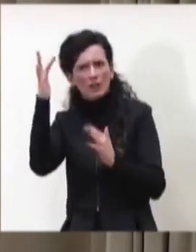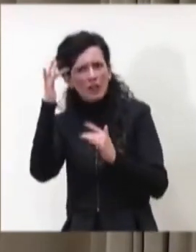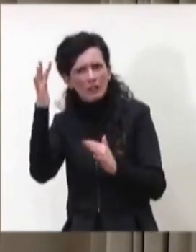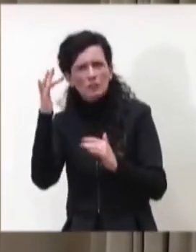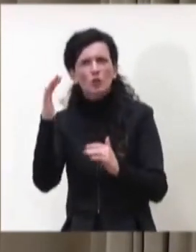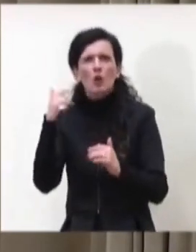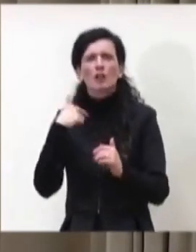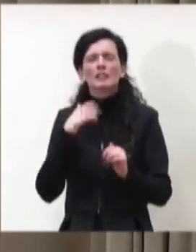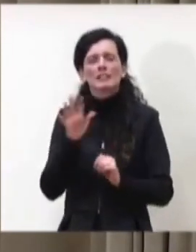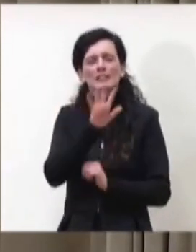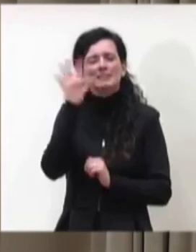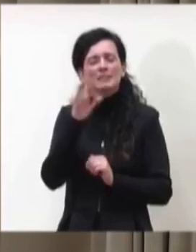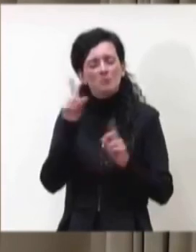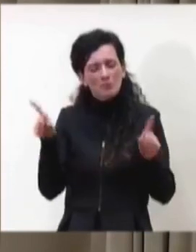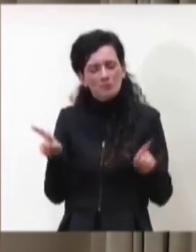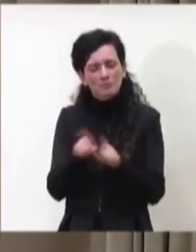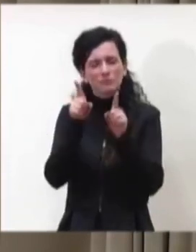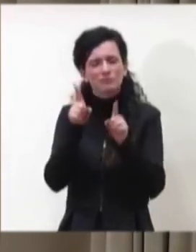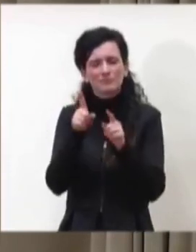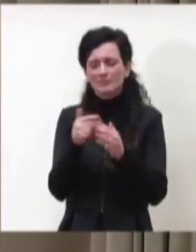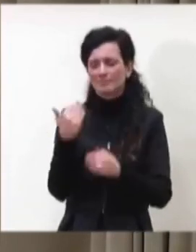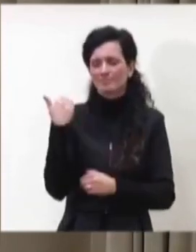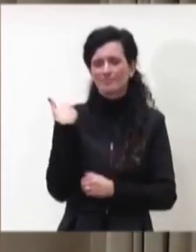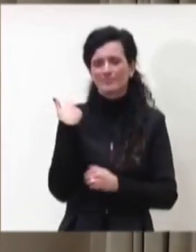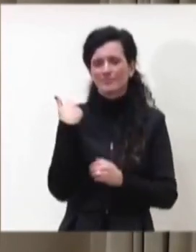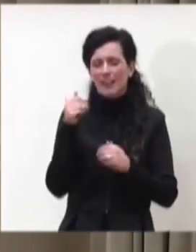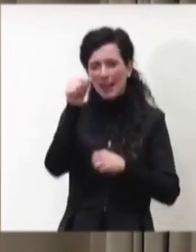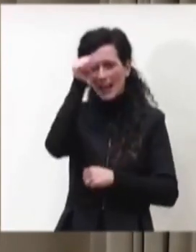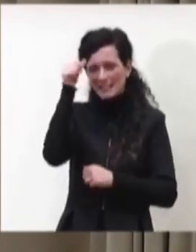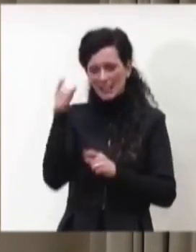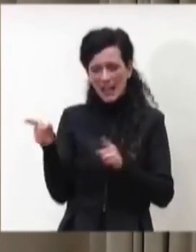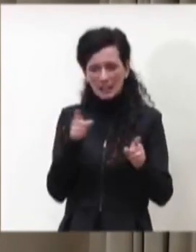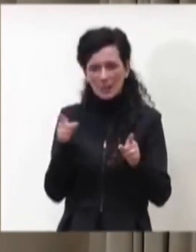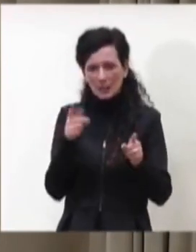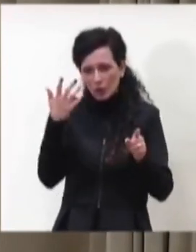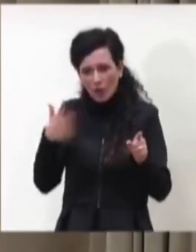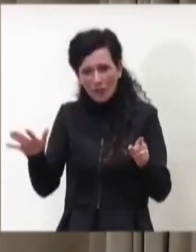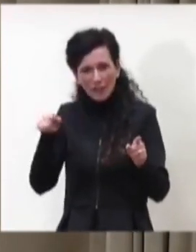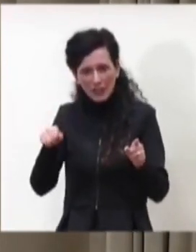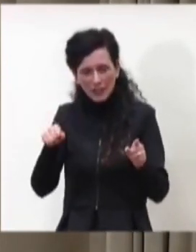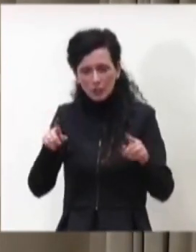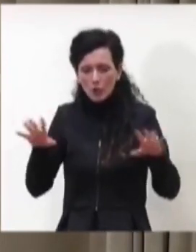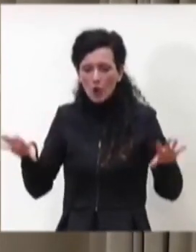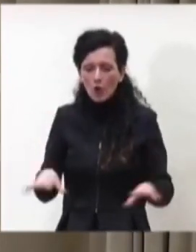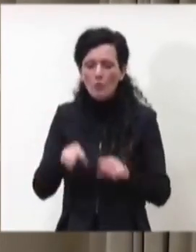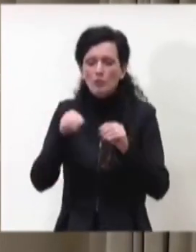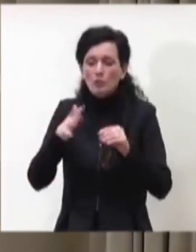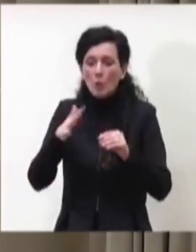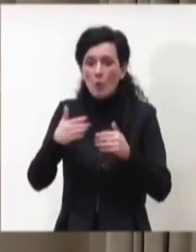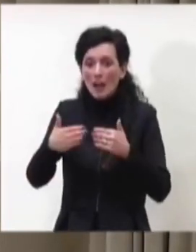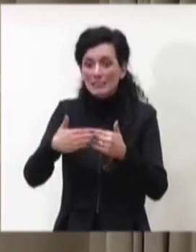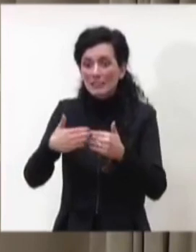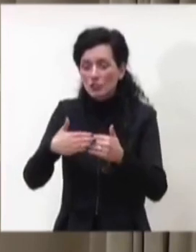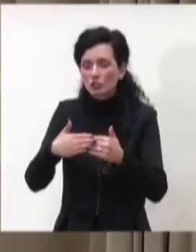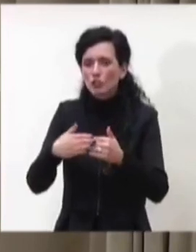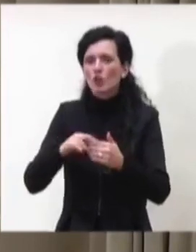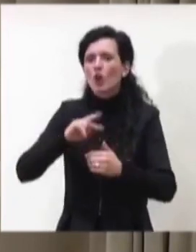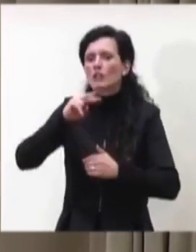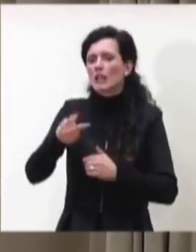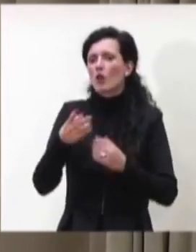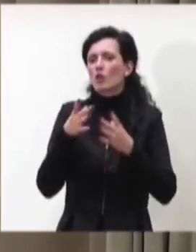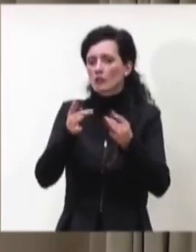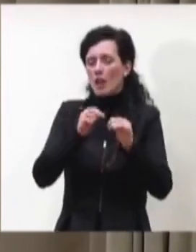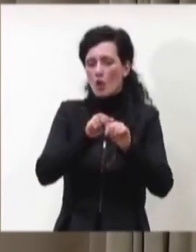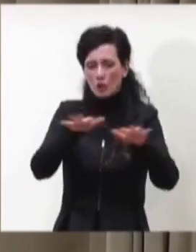una delle prime che facemmo alla fine dell'estate in cui eravamo a ridosso della seconda ondata ora al giudicare anche i dati europei i